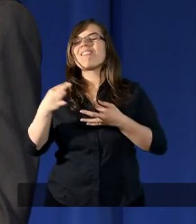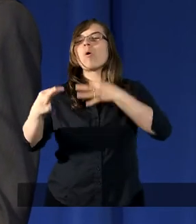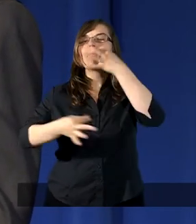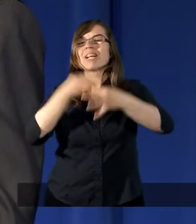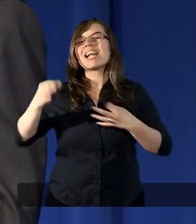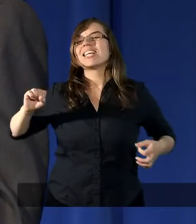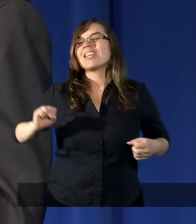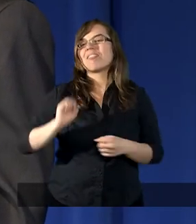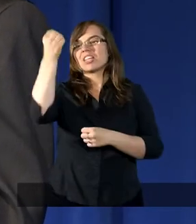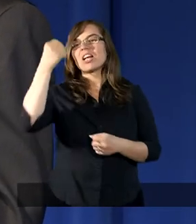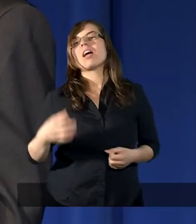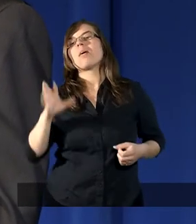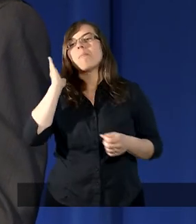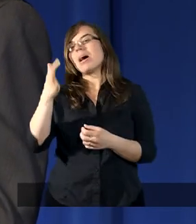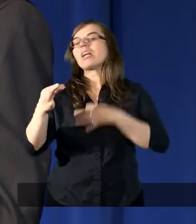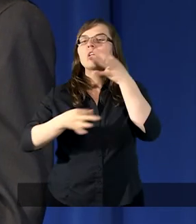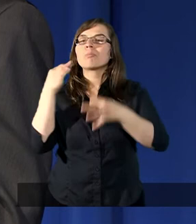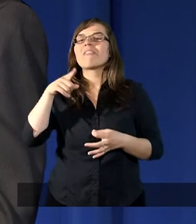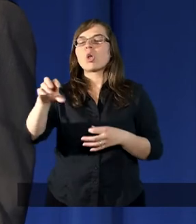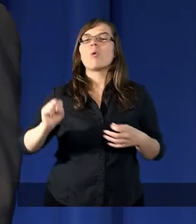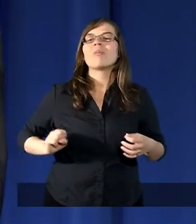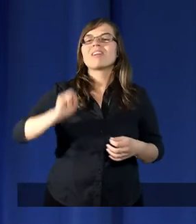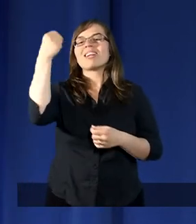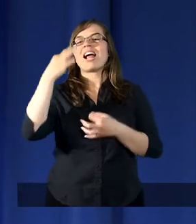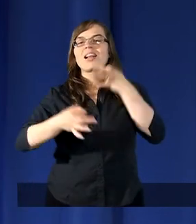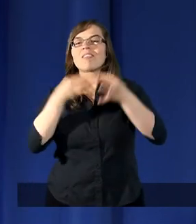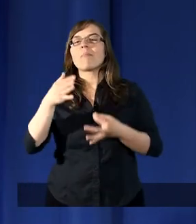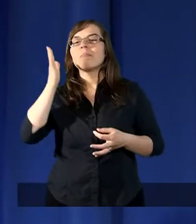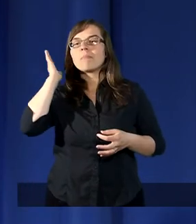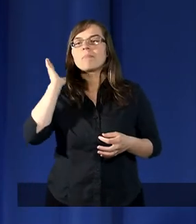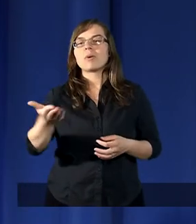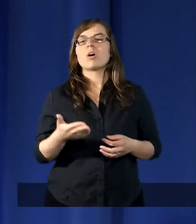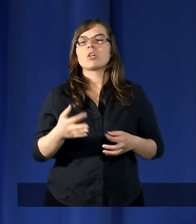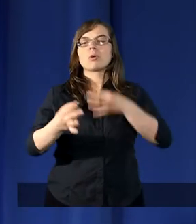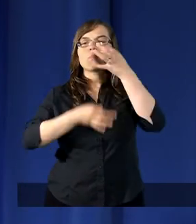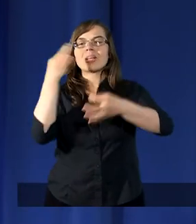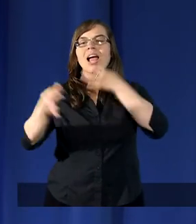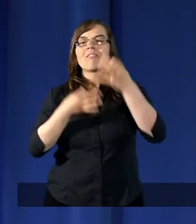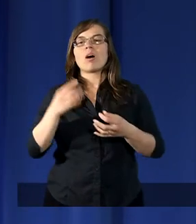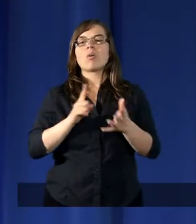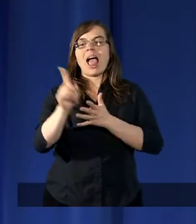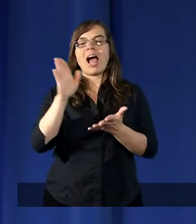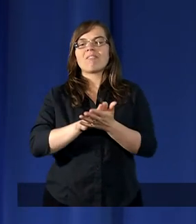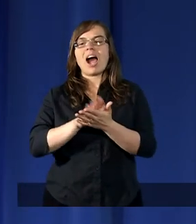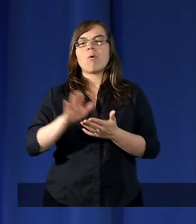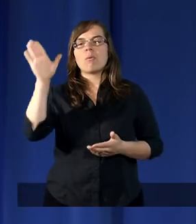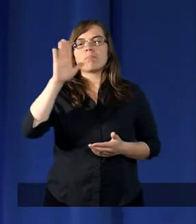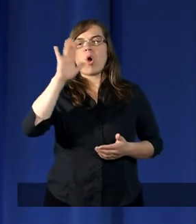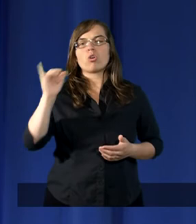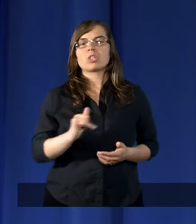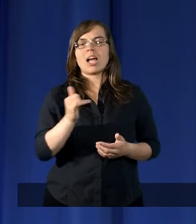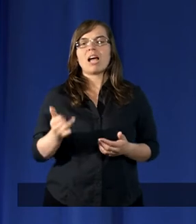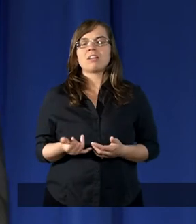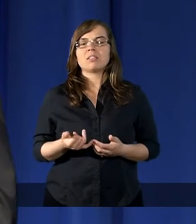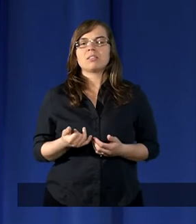zwycięstwa, gdy będzie śpiewał tą pieśń zwycięstwa, to będzie śpiewał również o tym, jak